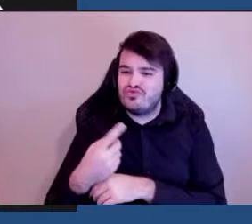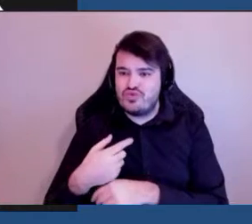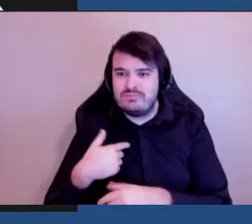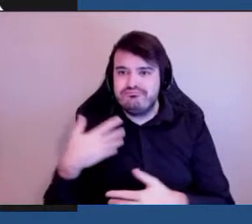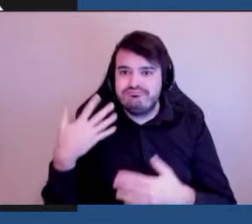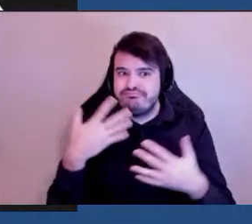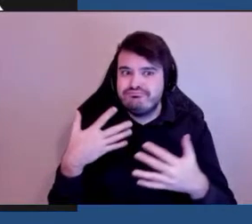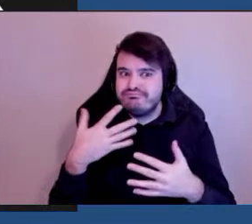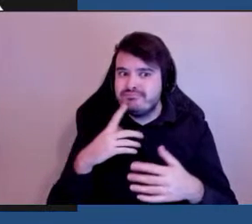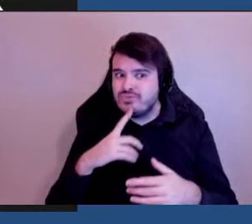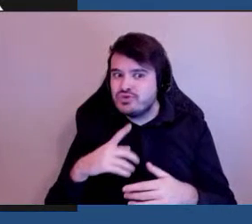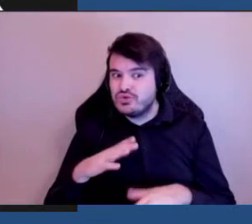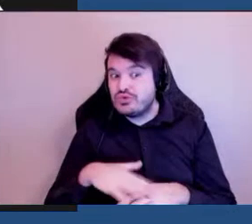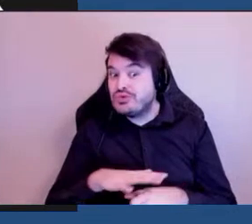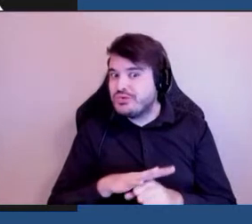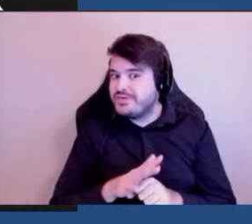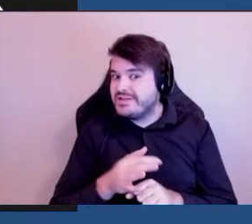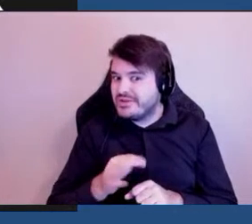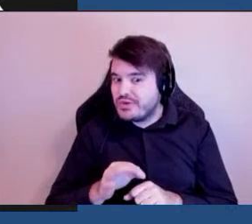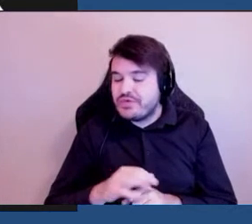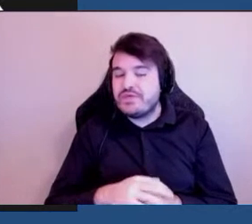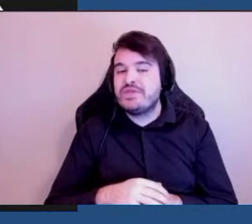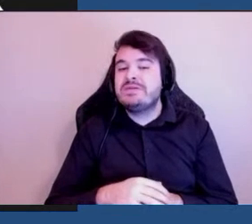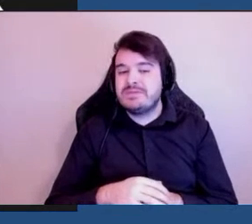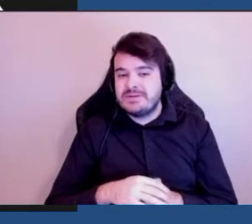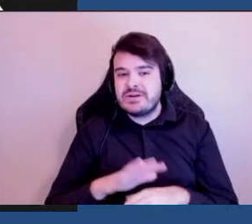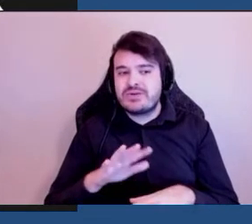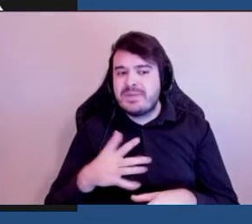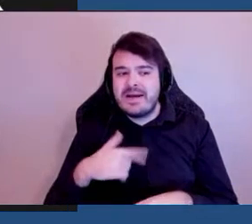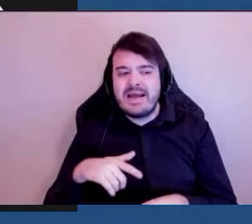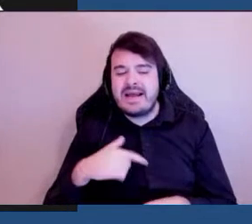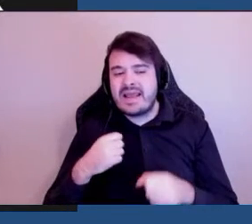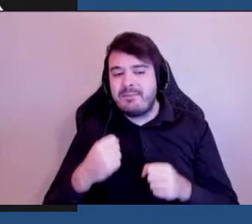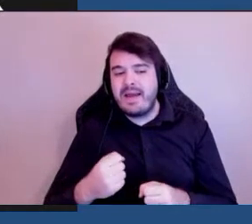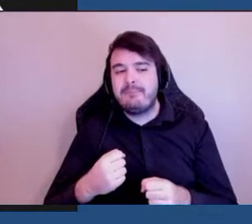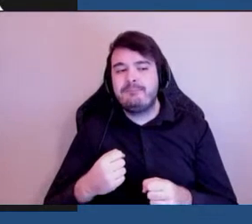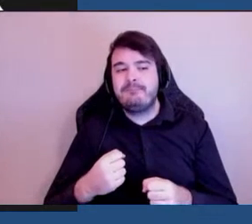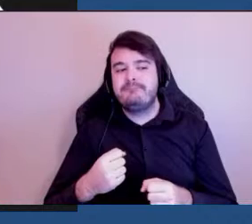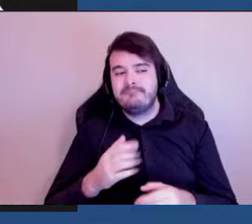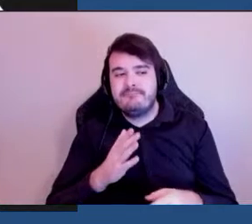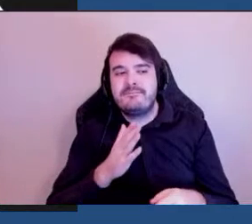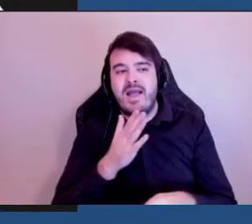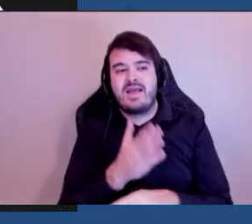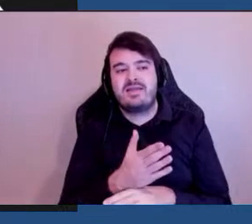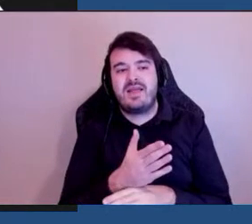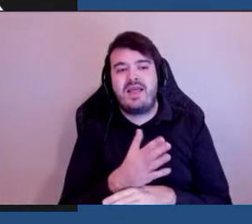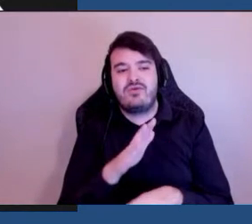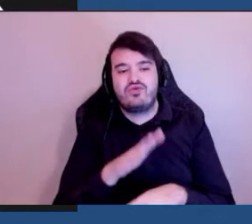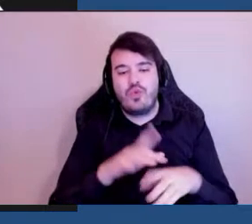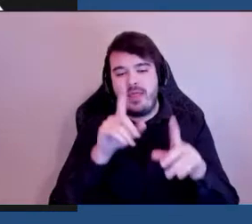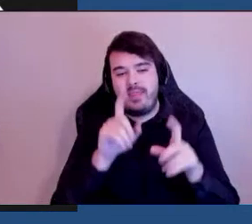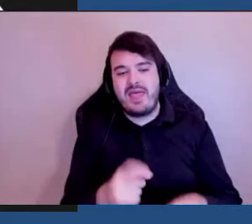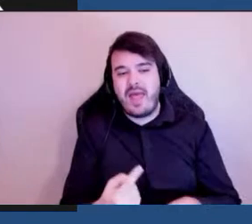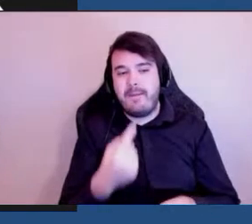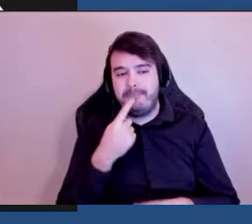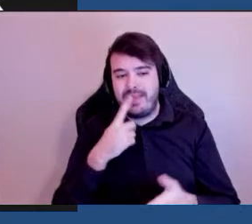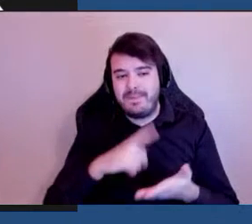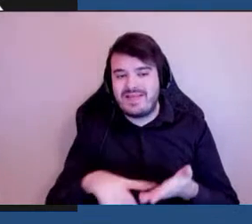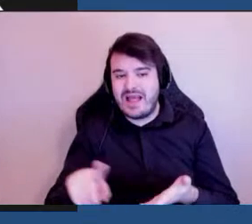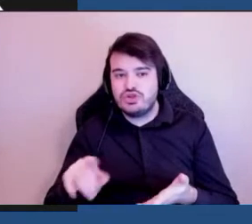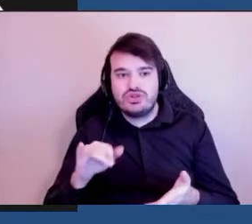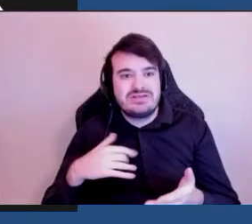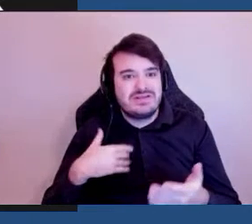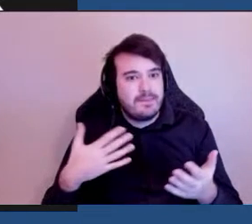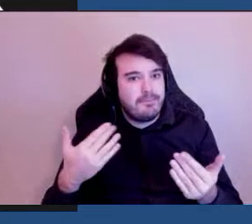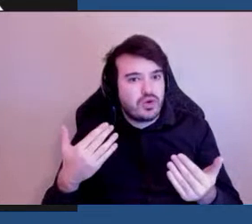-19 et de comment on peut avoir accès aux tests de dépistage sans un besoin des